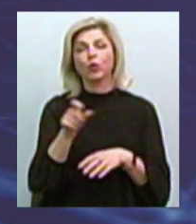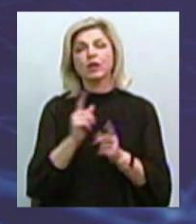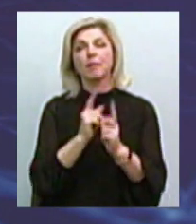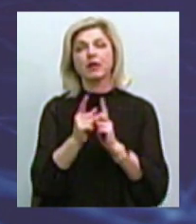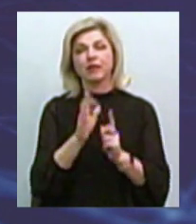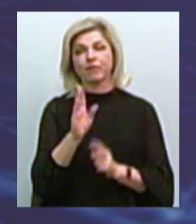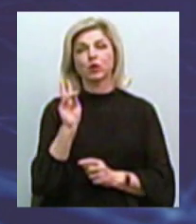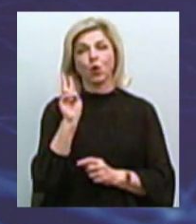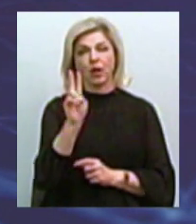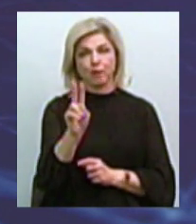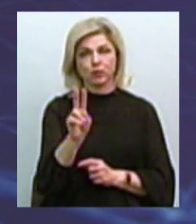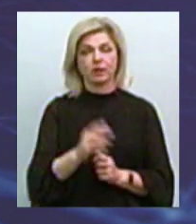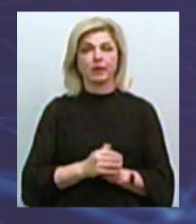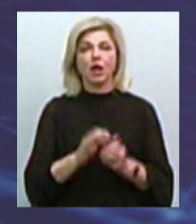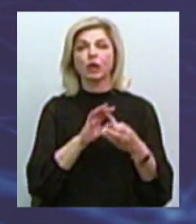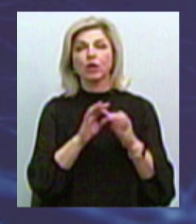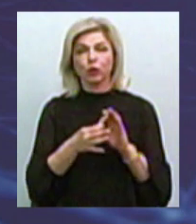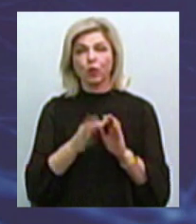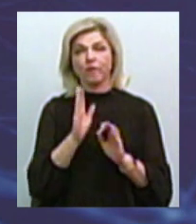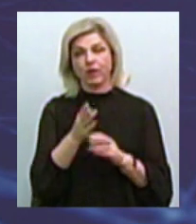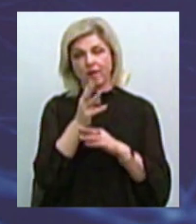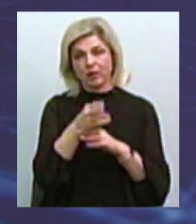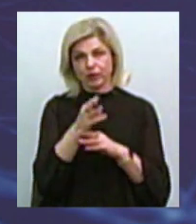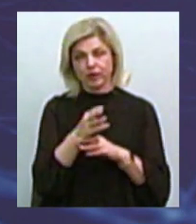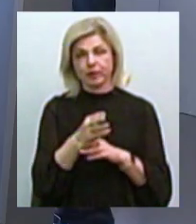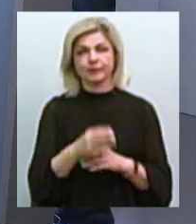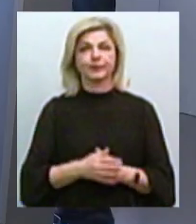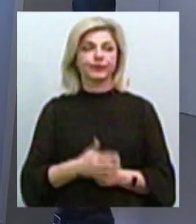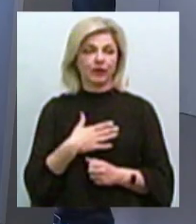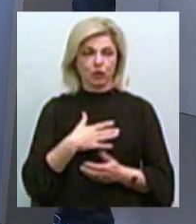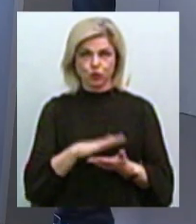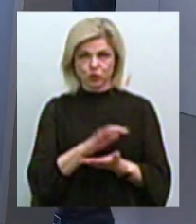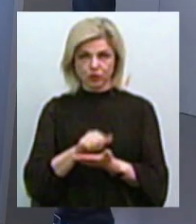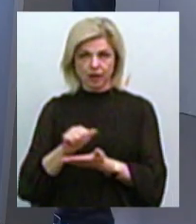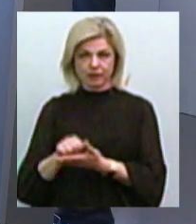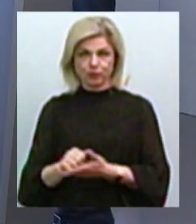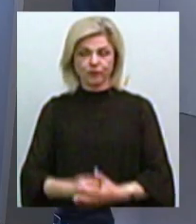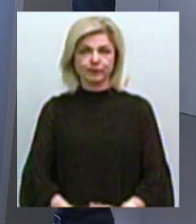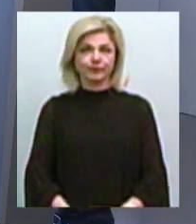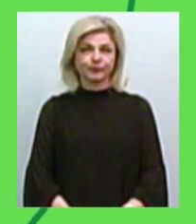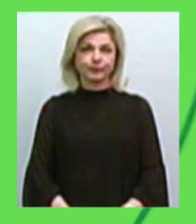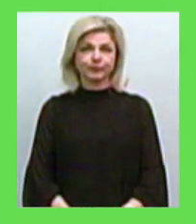у тролейбусах. Докладніше у матеріалі Валентини Гурової та Ігоря Чорного, будь ласка.